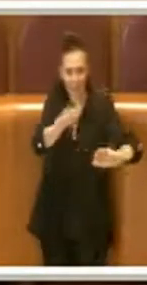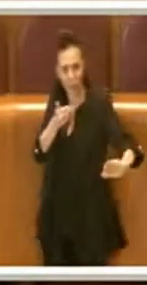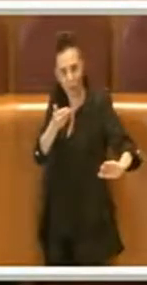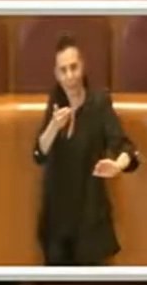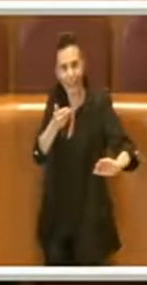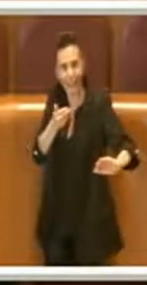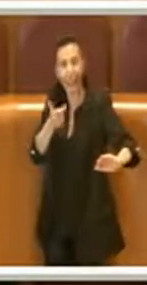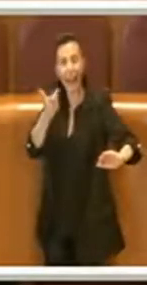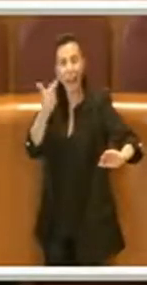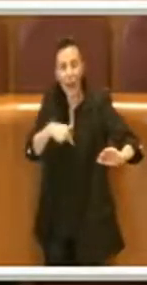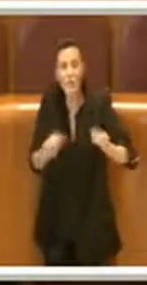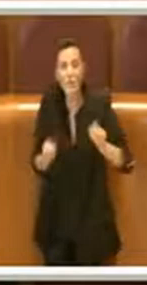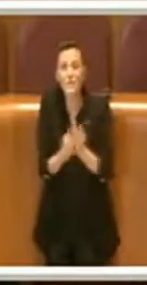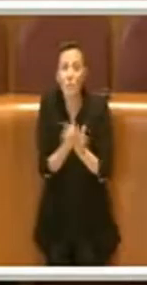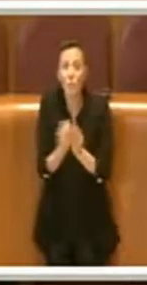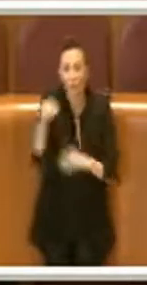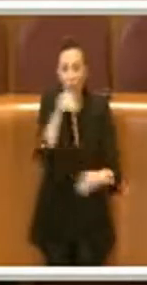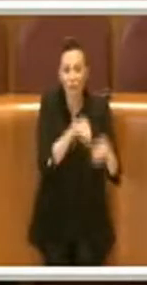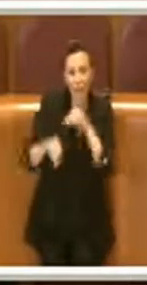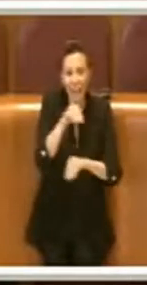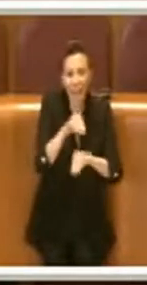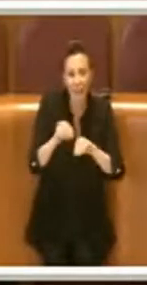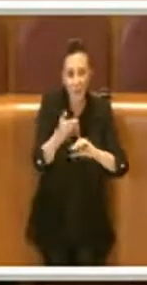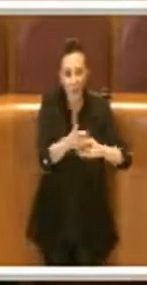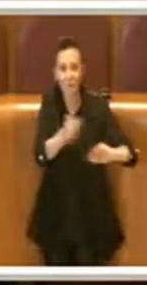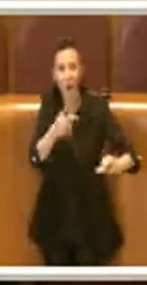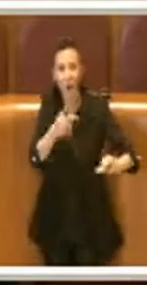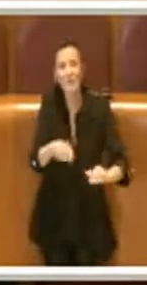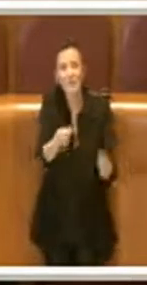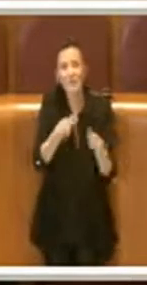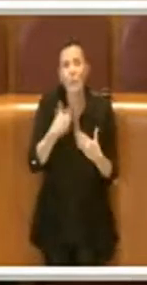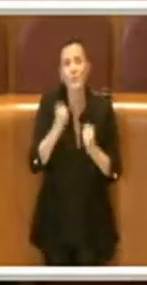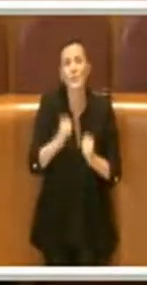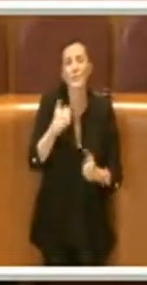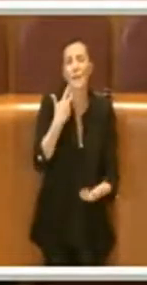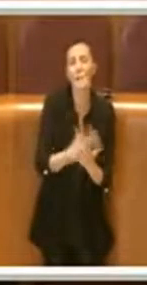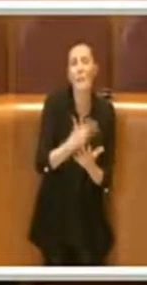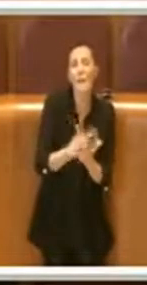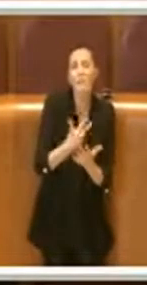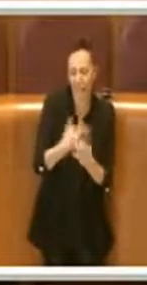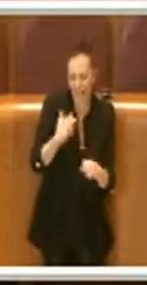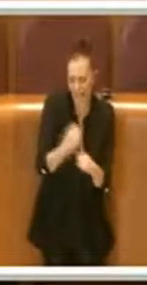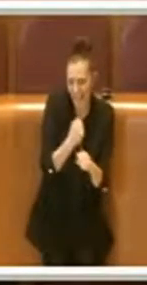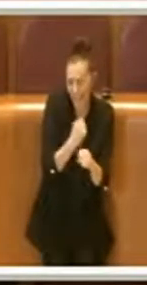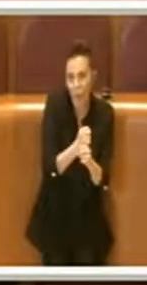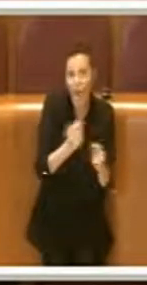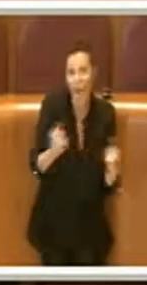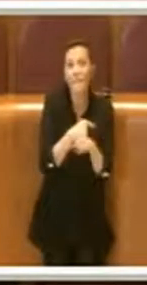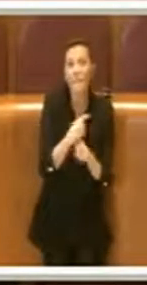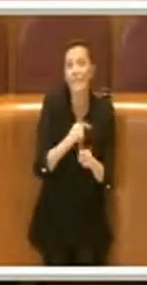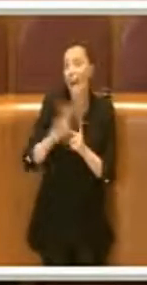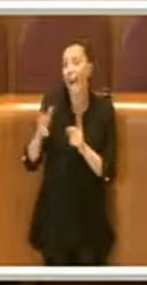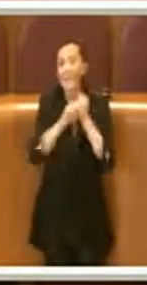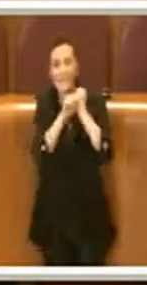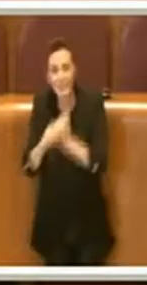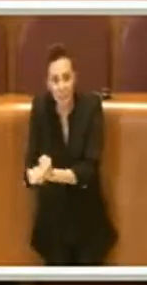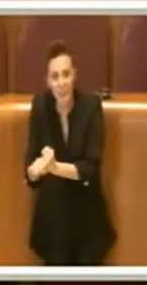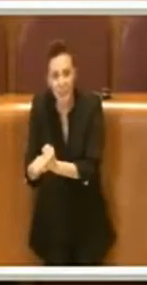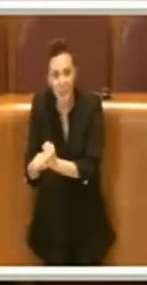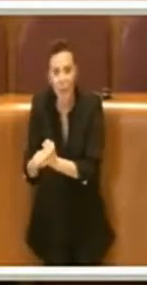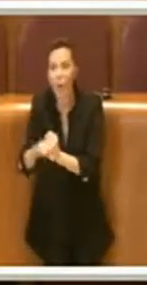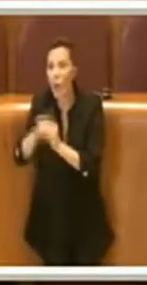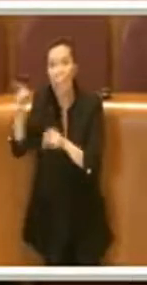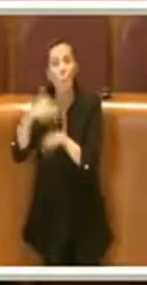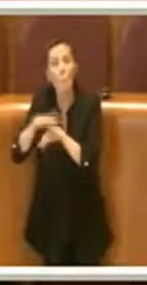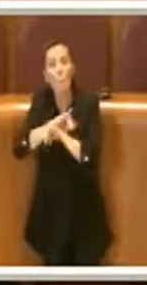voto da remoto che ci potesse permettere di proseguire i lavori. Le altre istituzioni che non le hanno utilizzate ora sono tornate in Aula,